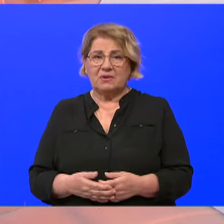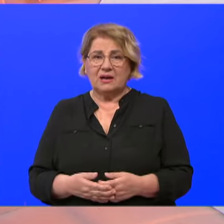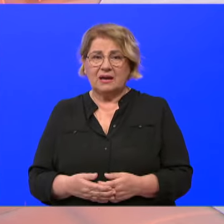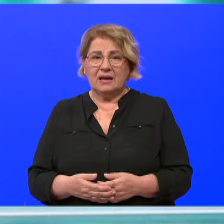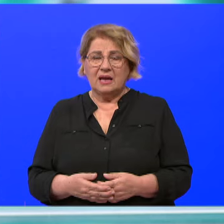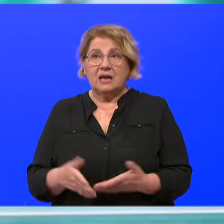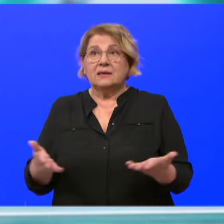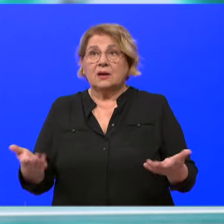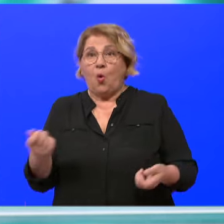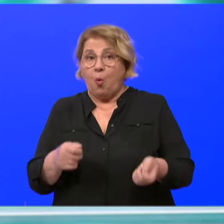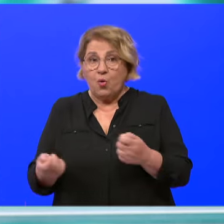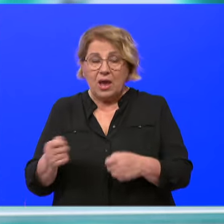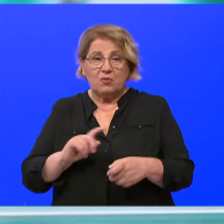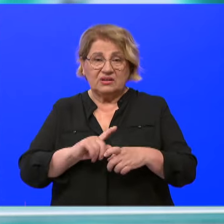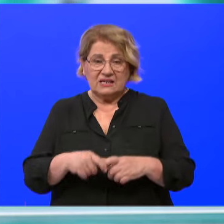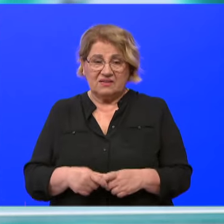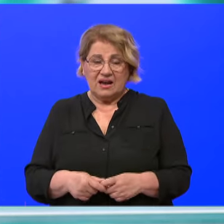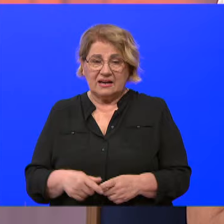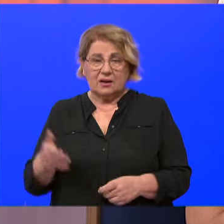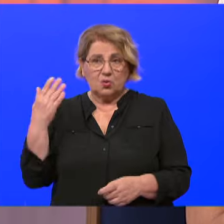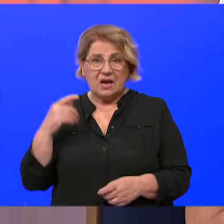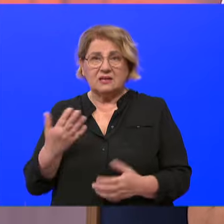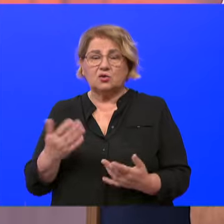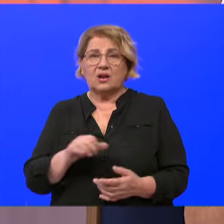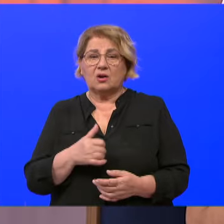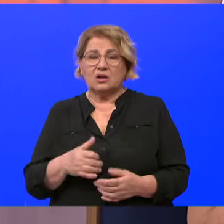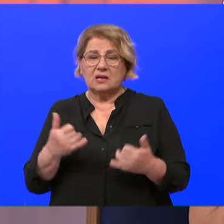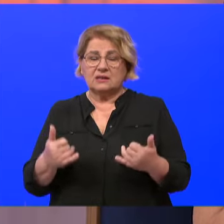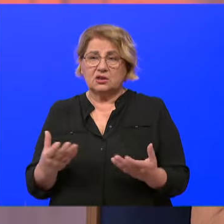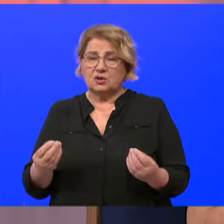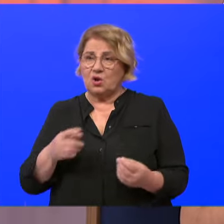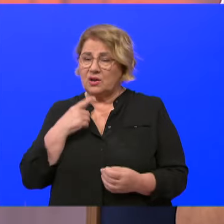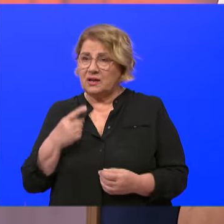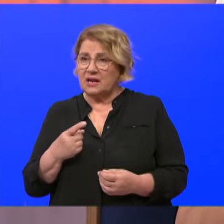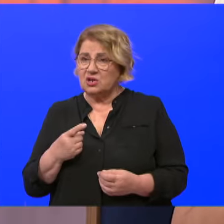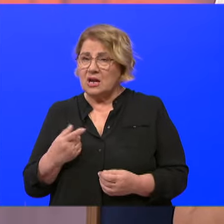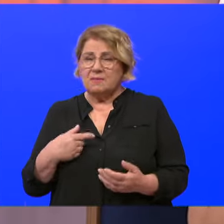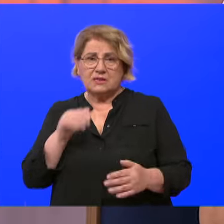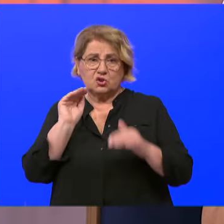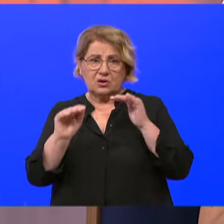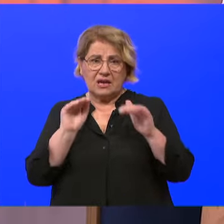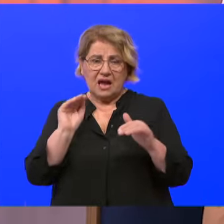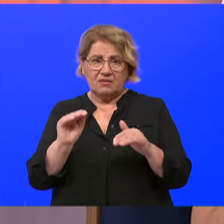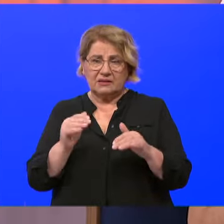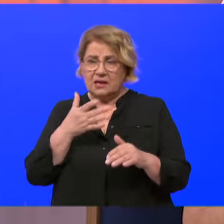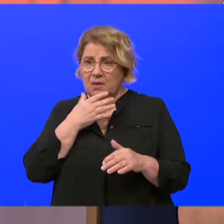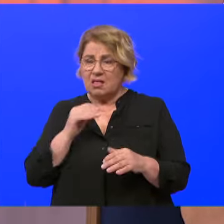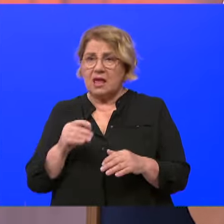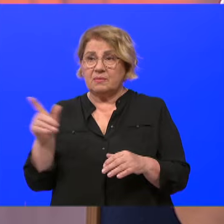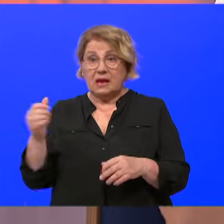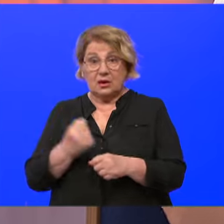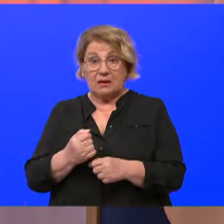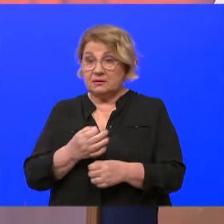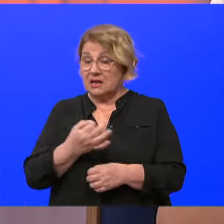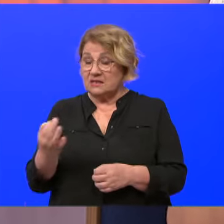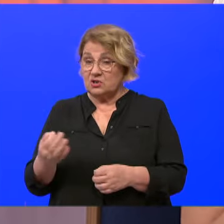se održavamo kroz sve ove godine. Sad će mnogi reći, pa zašto ne aplicirate, toliko divnih stvari radite,